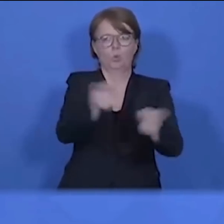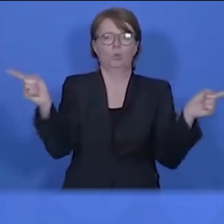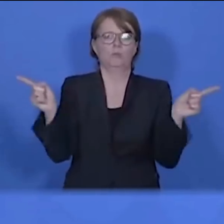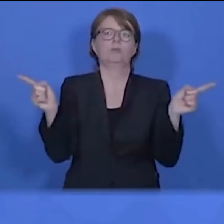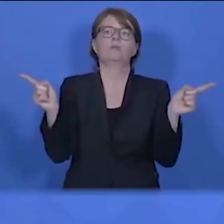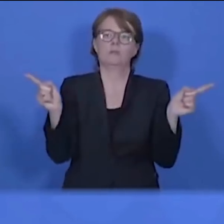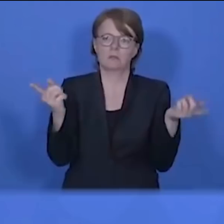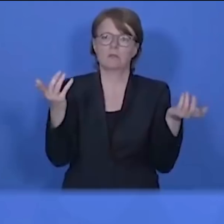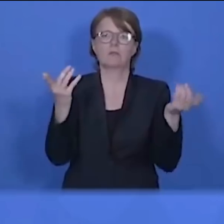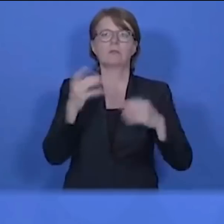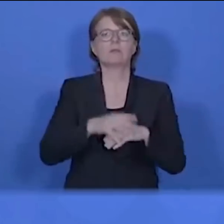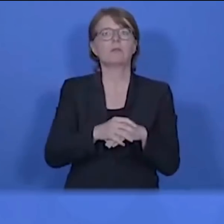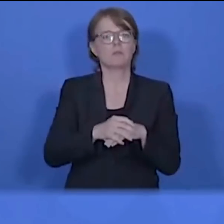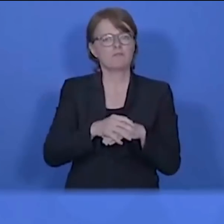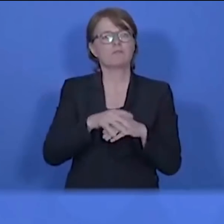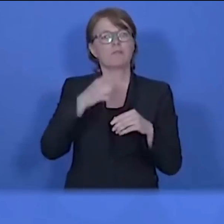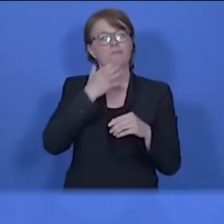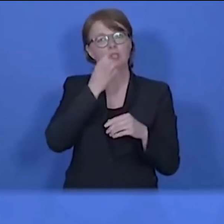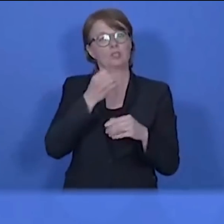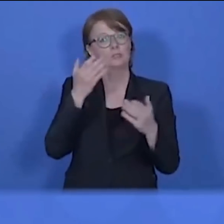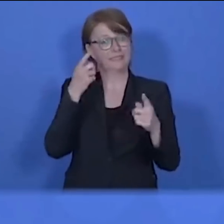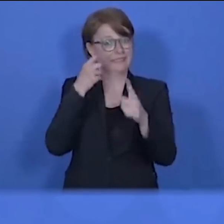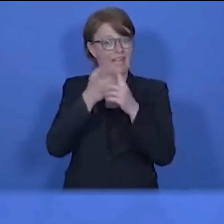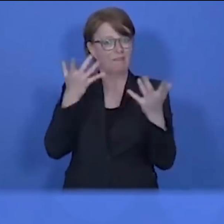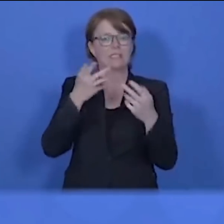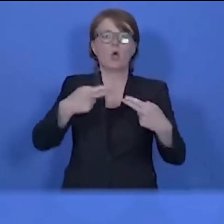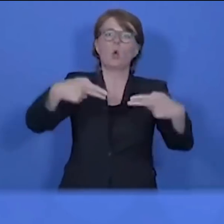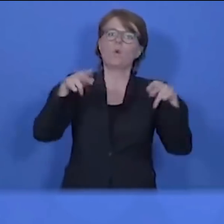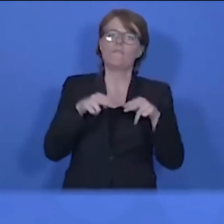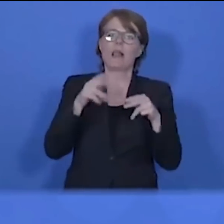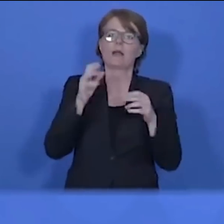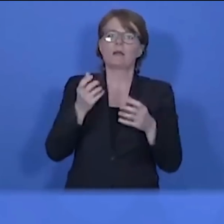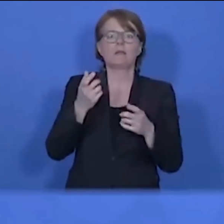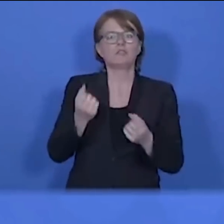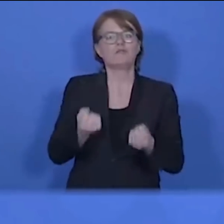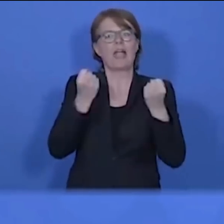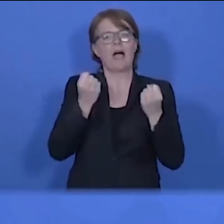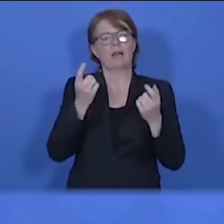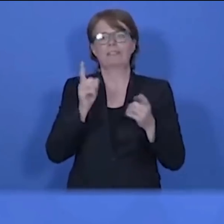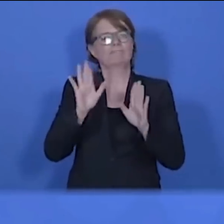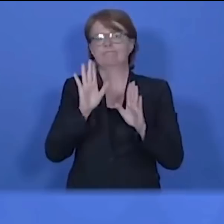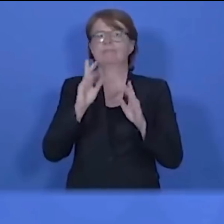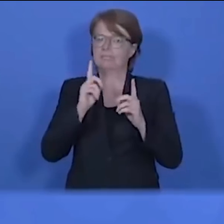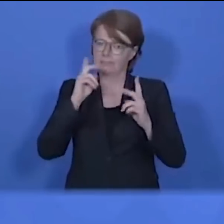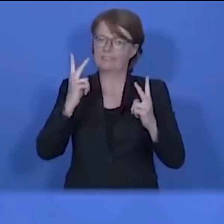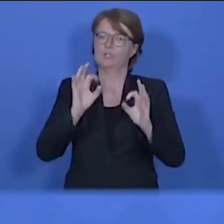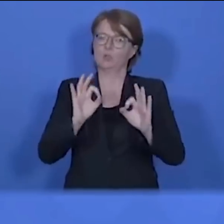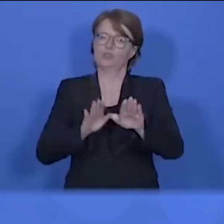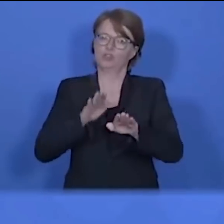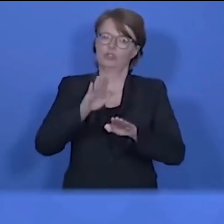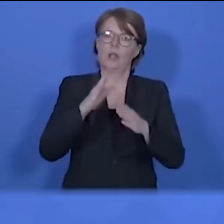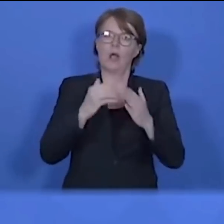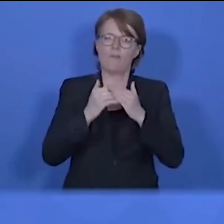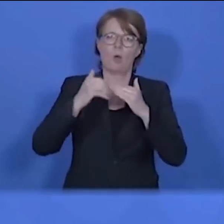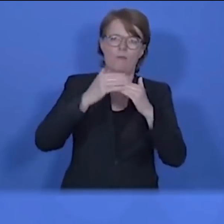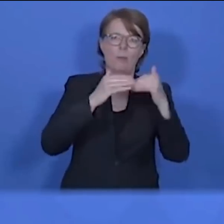es keinen Rückfall in eine schwierigere Phase gibt, sondern dass wir Schritt für Schritt vorankommen. Wir haben es ja